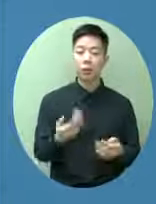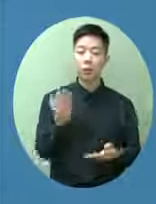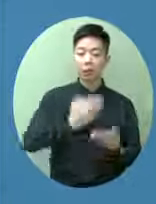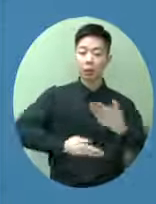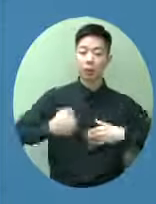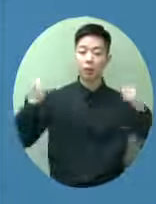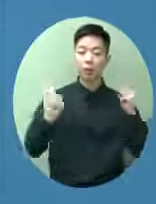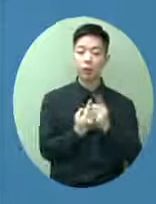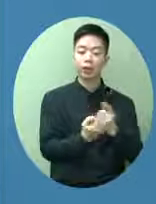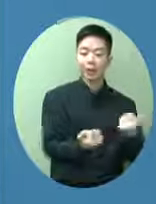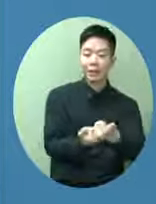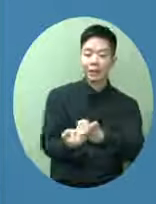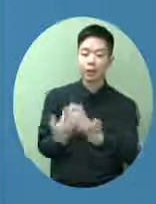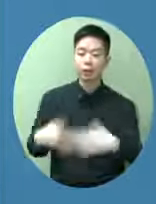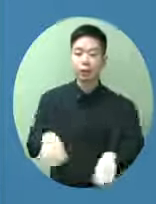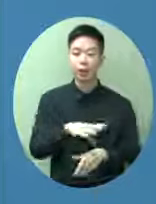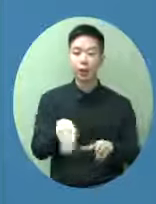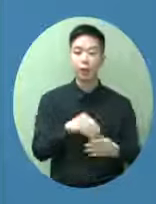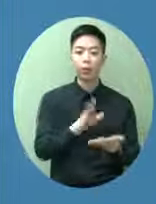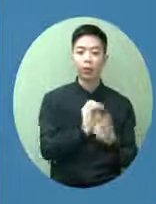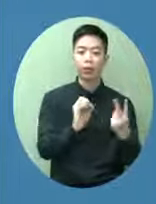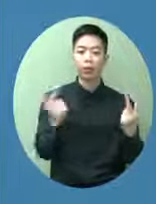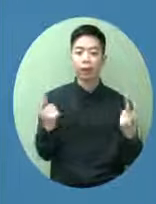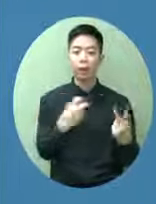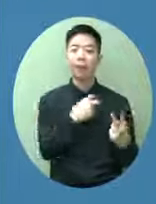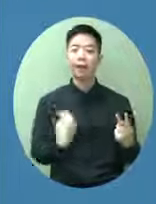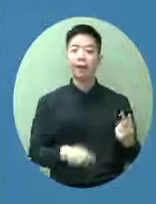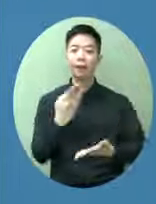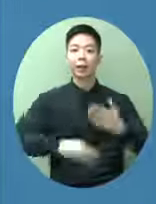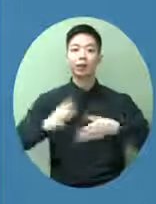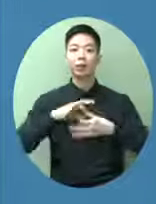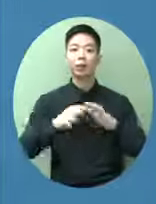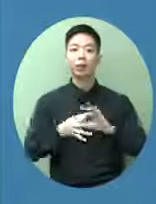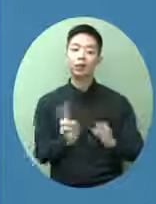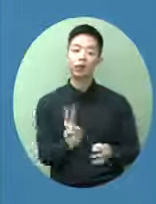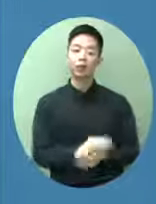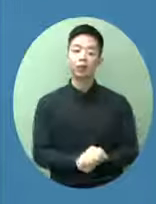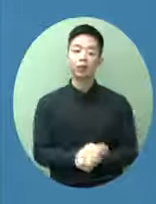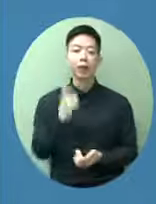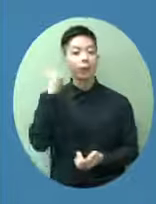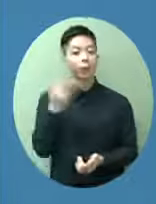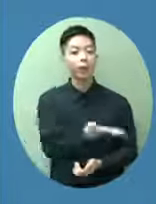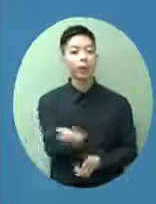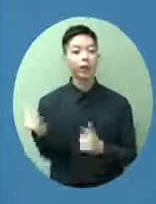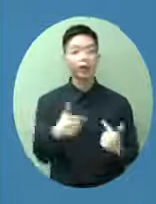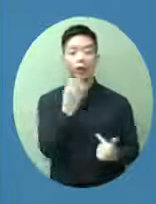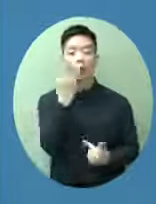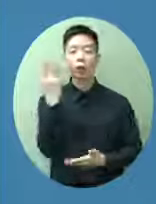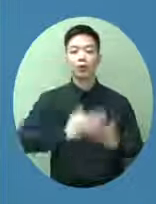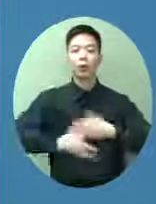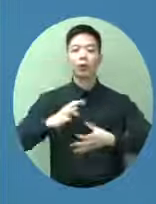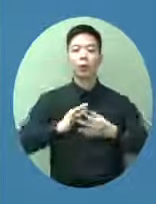包括2008年的北京的殘奧會希望大家繼續支持香港的殘奧運動員